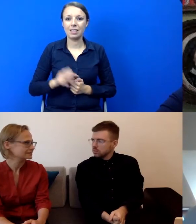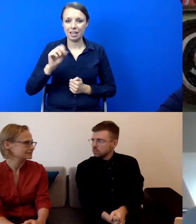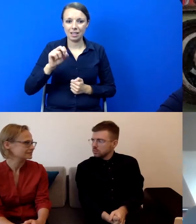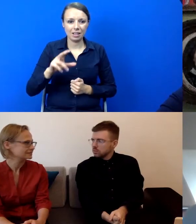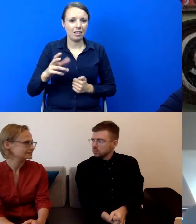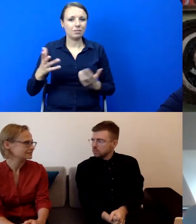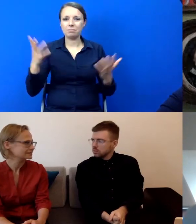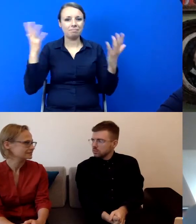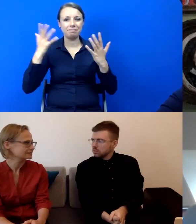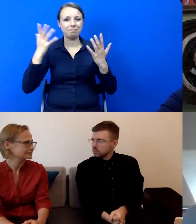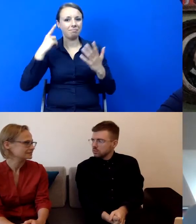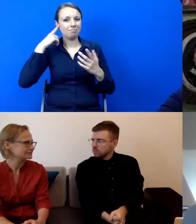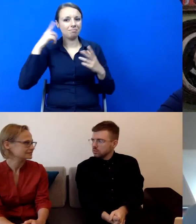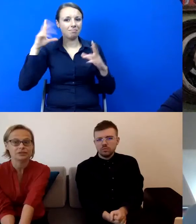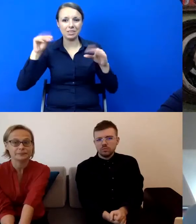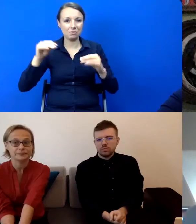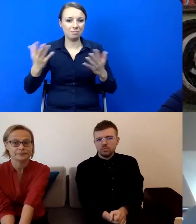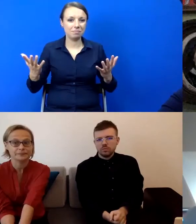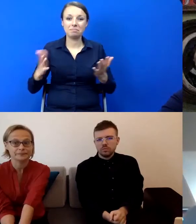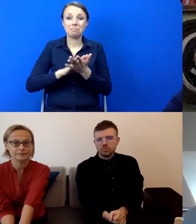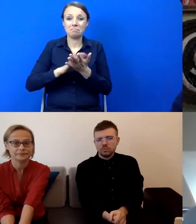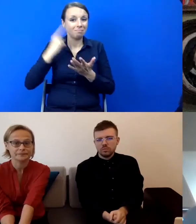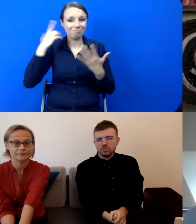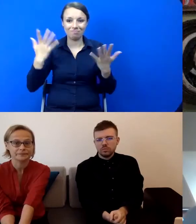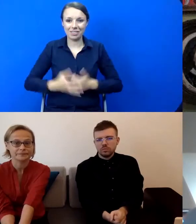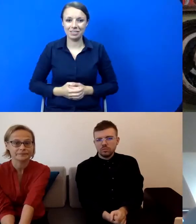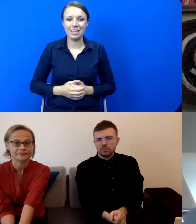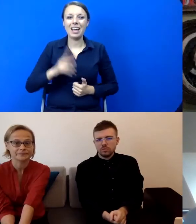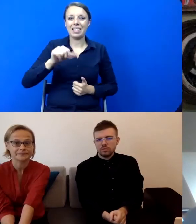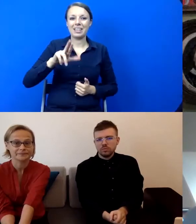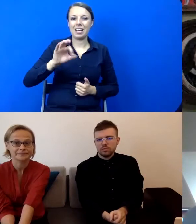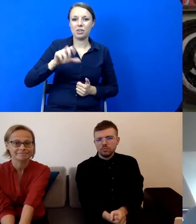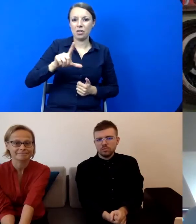Przepraszam, przerwa niestety nie. Karola Radziszewskiego i...